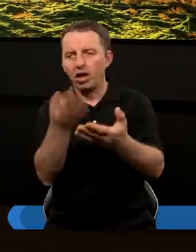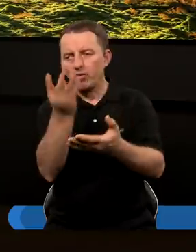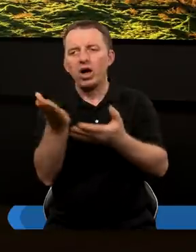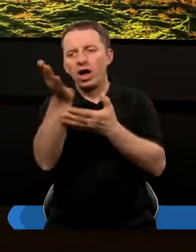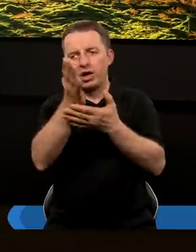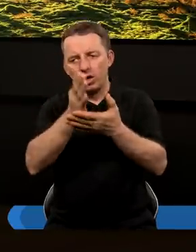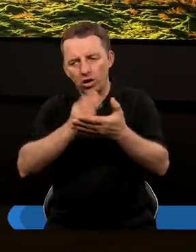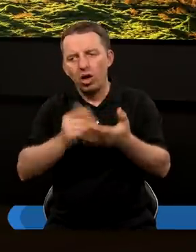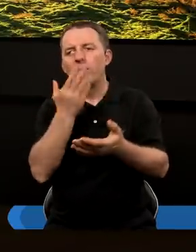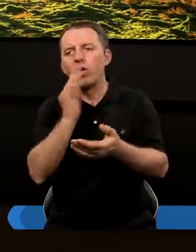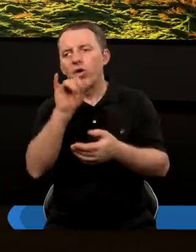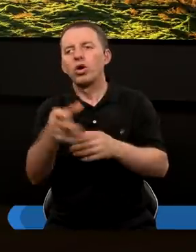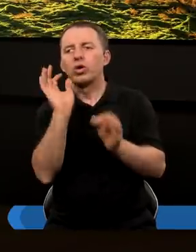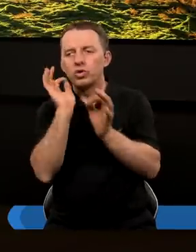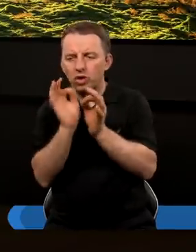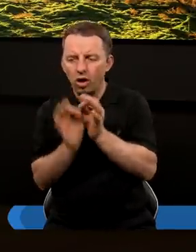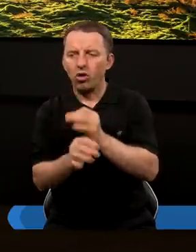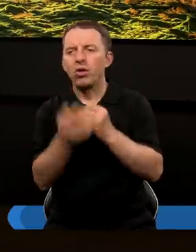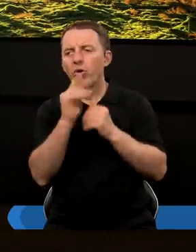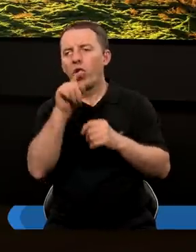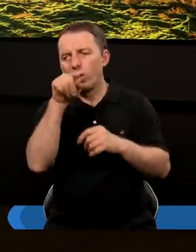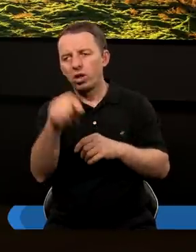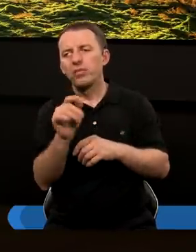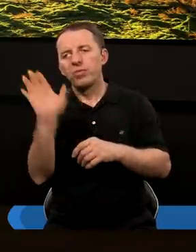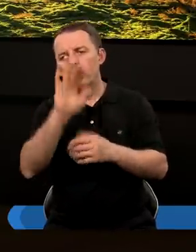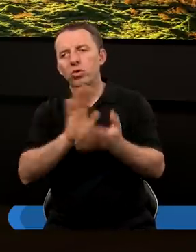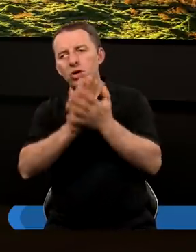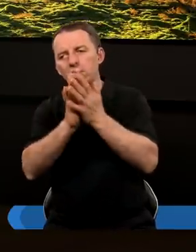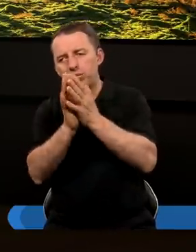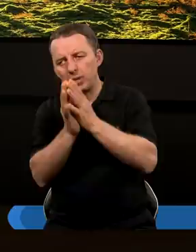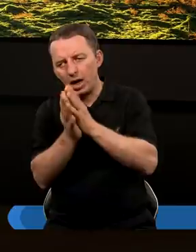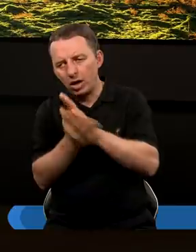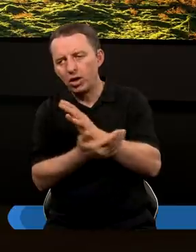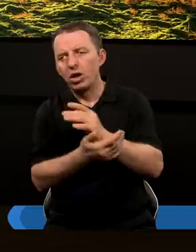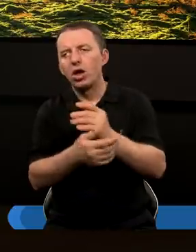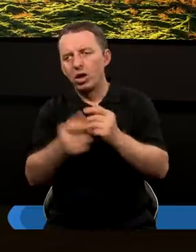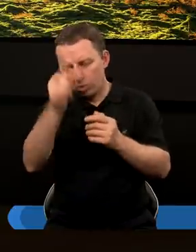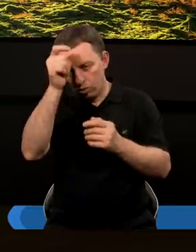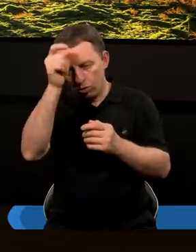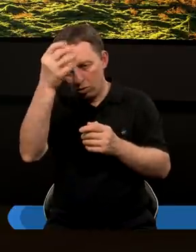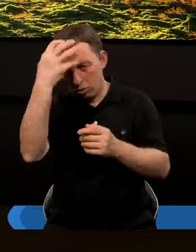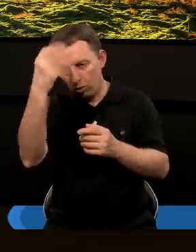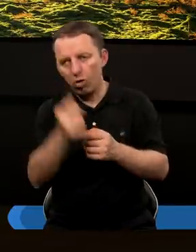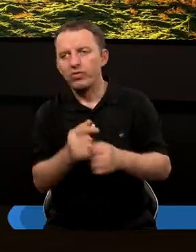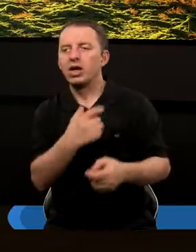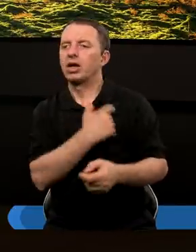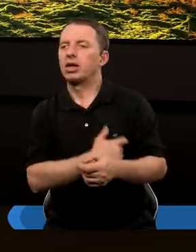Tak, ale czwarty rozdział. Zobaczcie, on mówi o czymś szczególnym. Mówi o tym, że Bóg zmienił królowi serce.